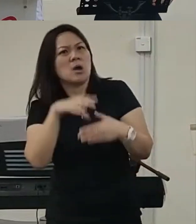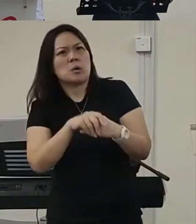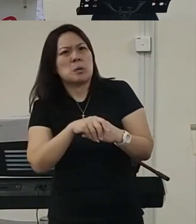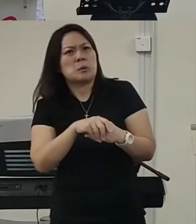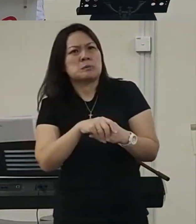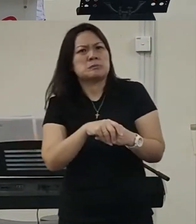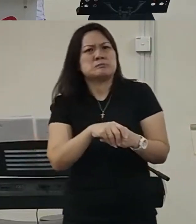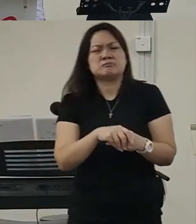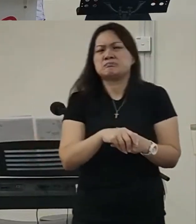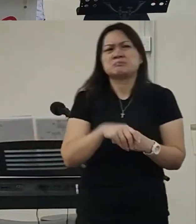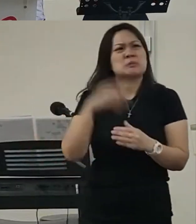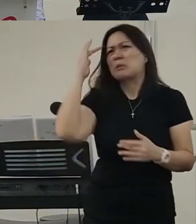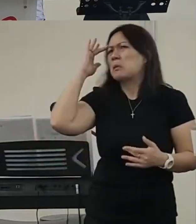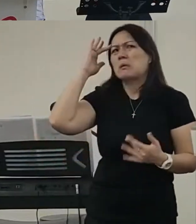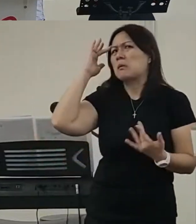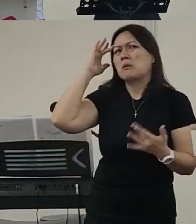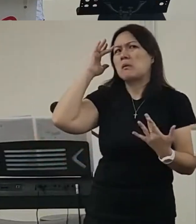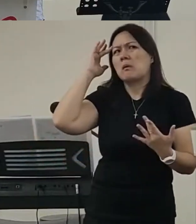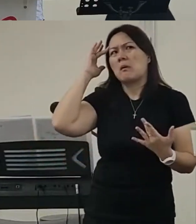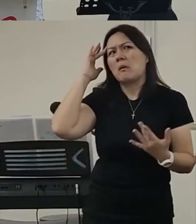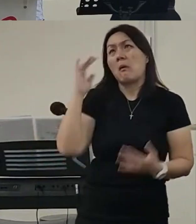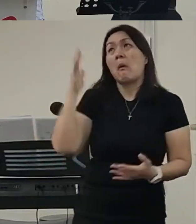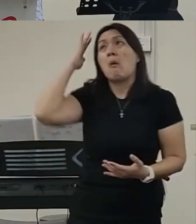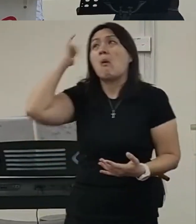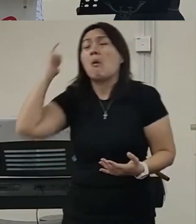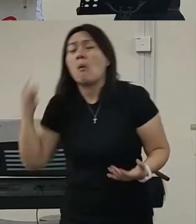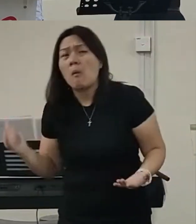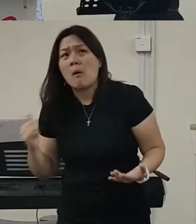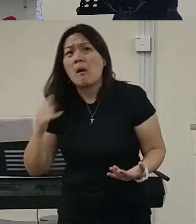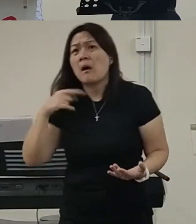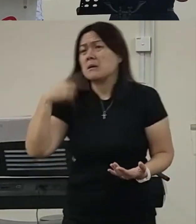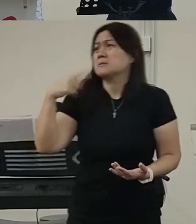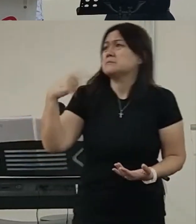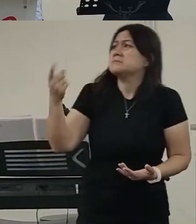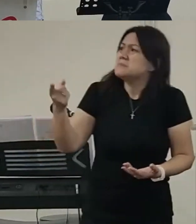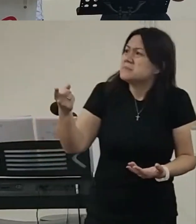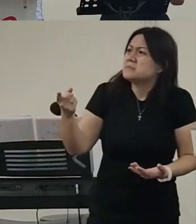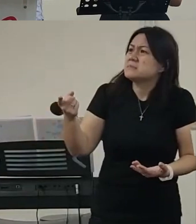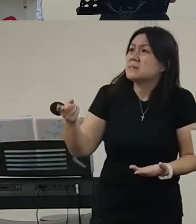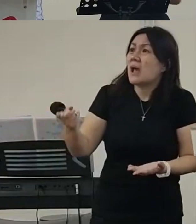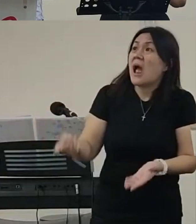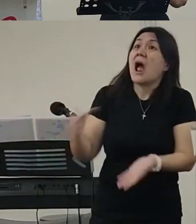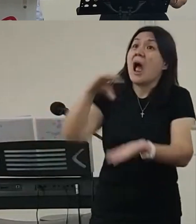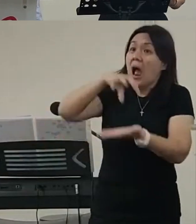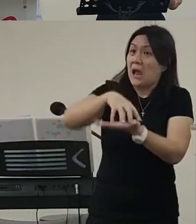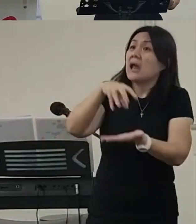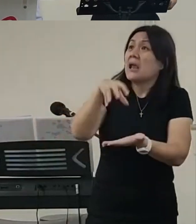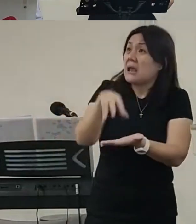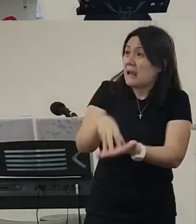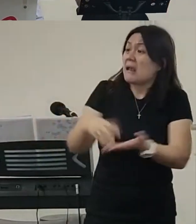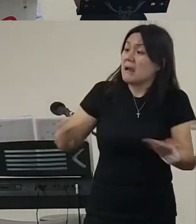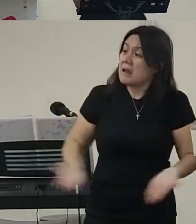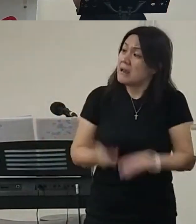然后我也没有告诉我妻子说关于那个经节但是我的妻子一开口就讲说热乎乎的那个饼子